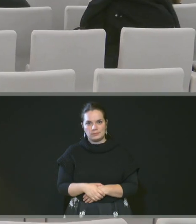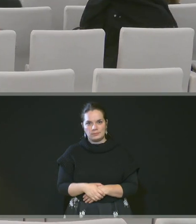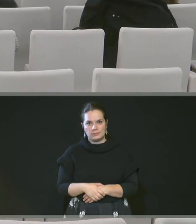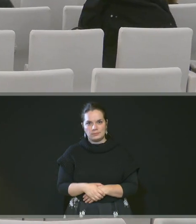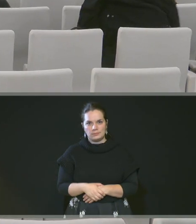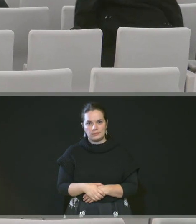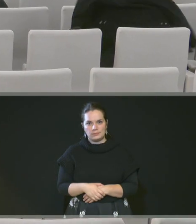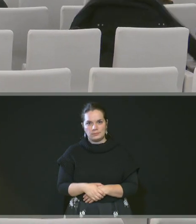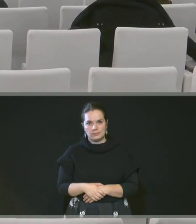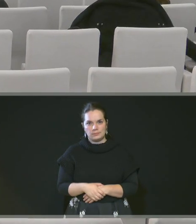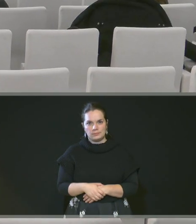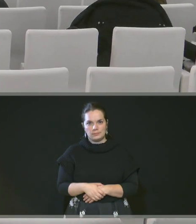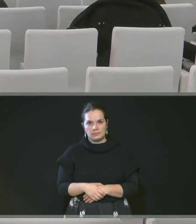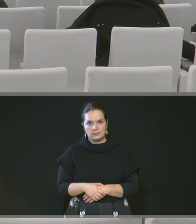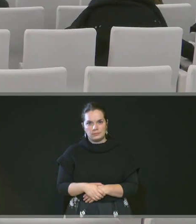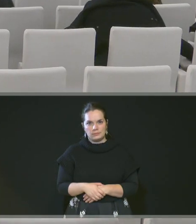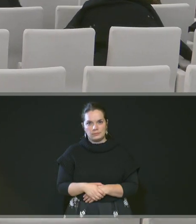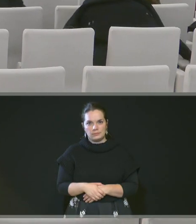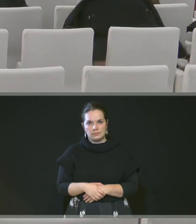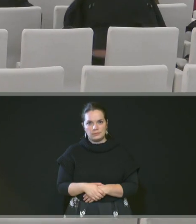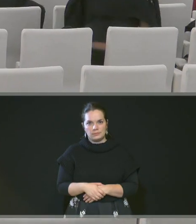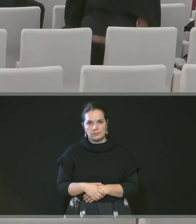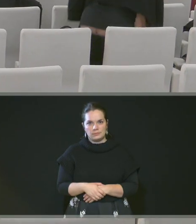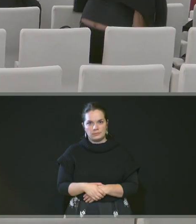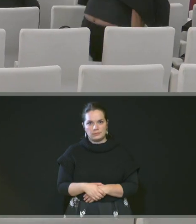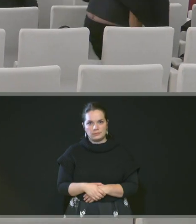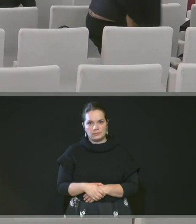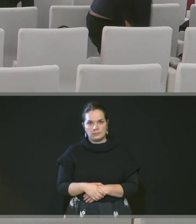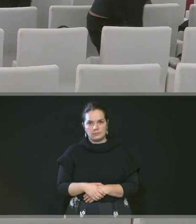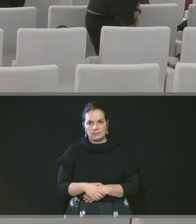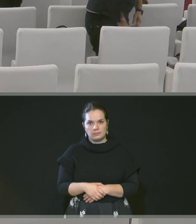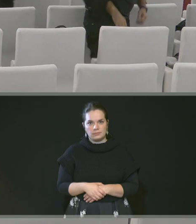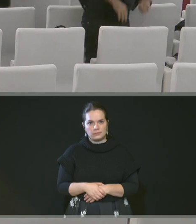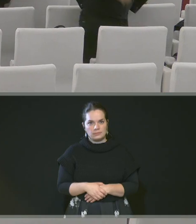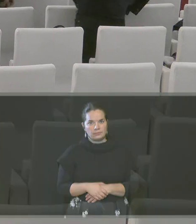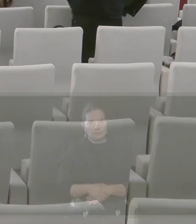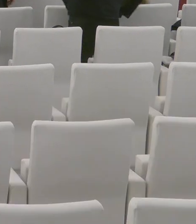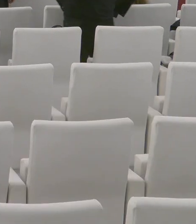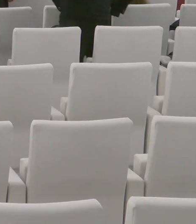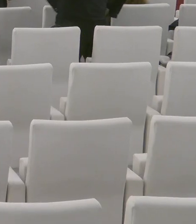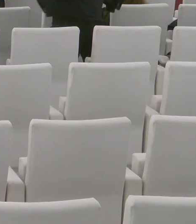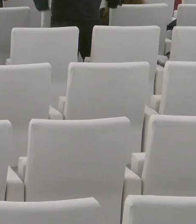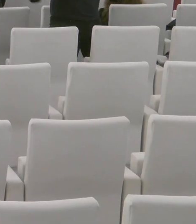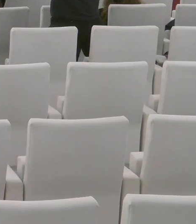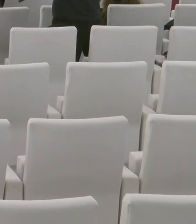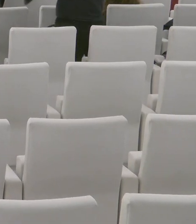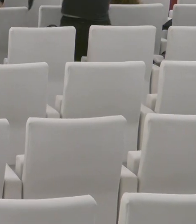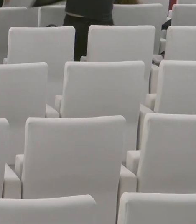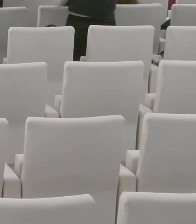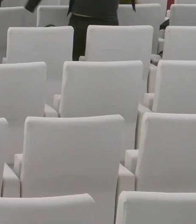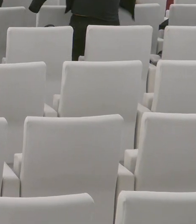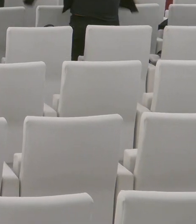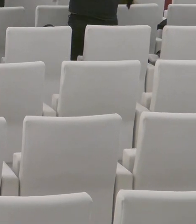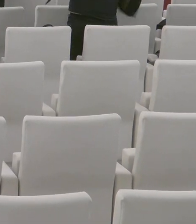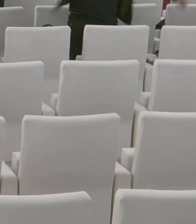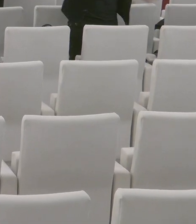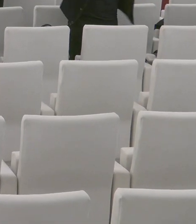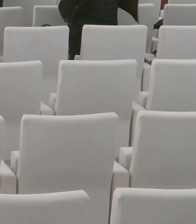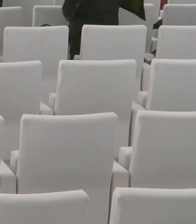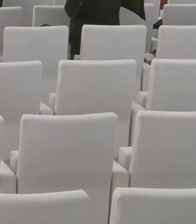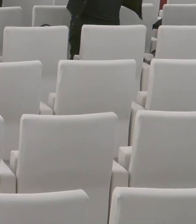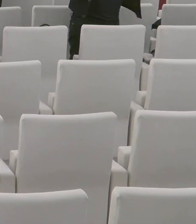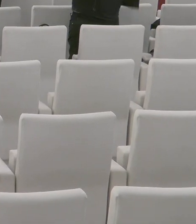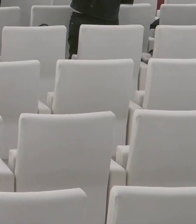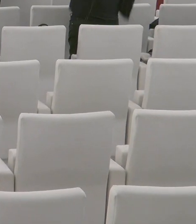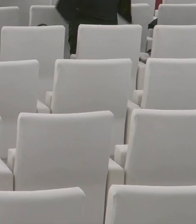suite